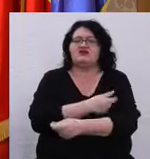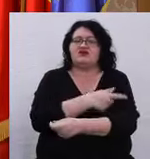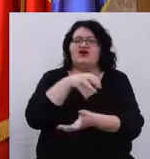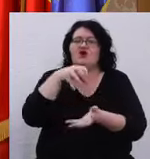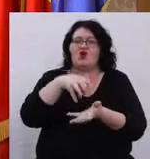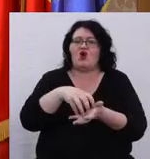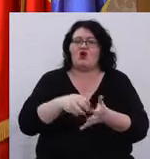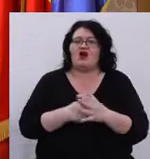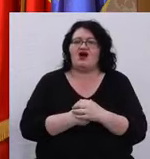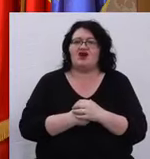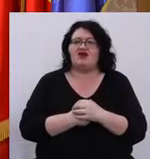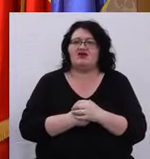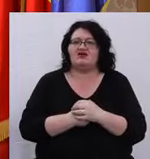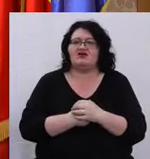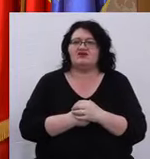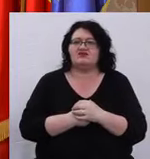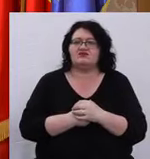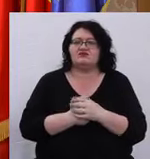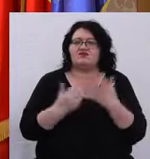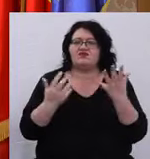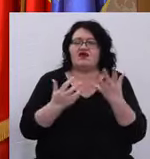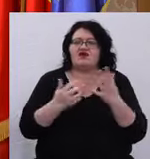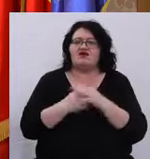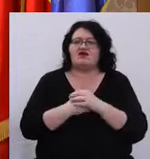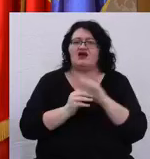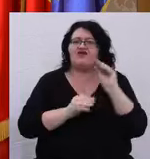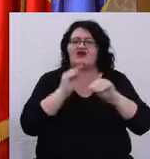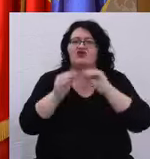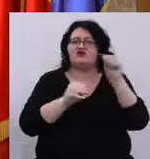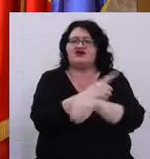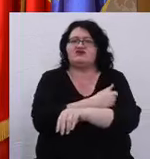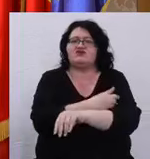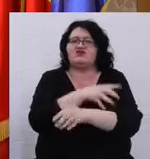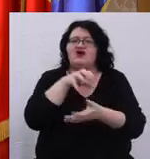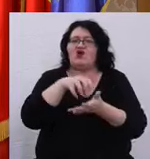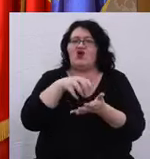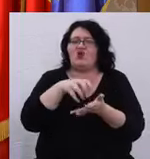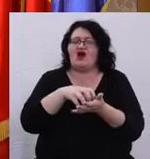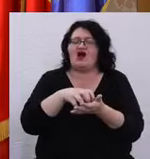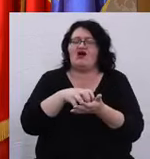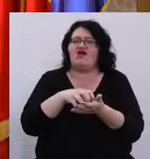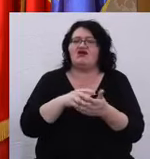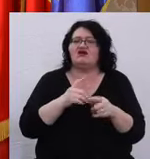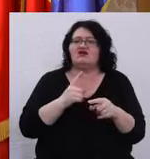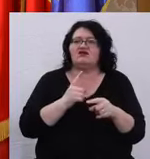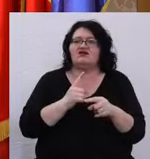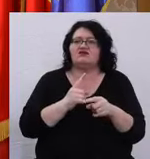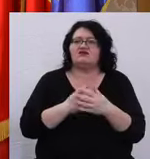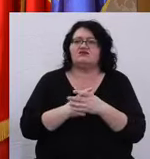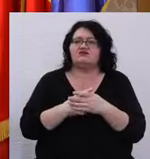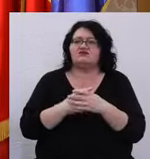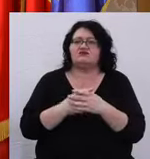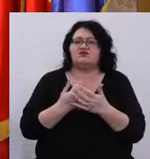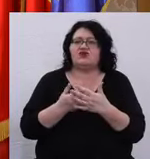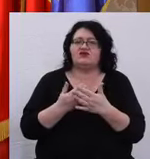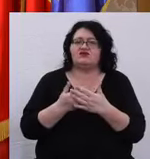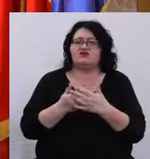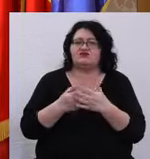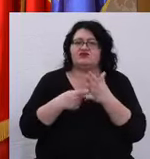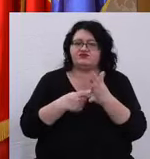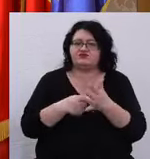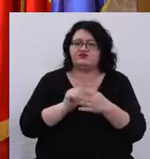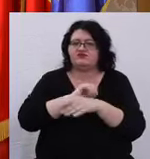Municipal. care va dota Spitalul Clinic Municipal în contextul